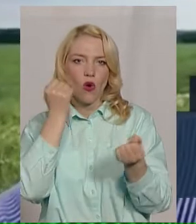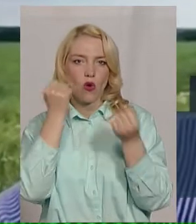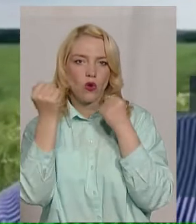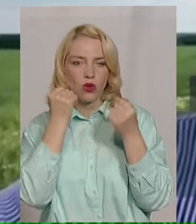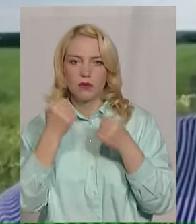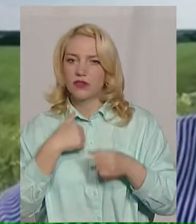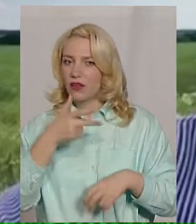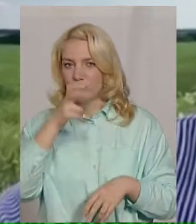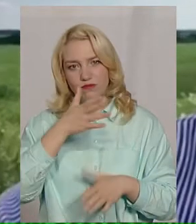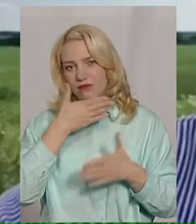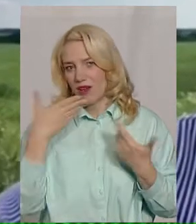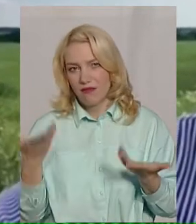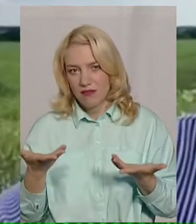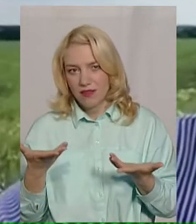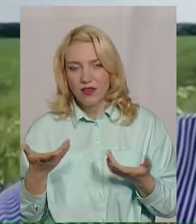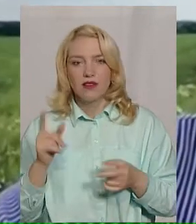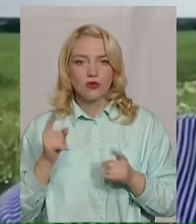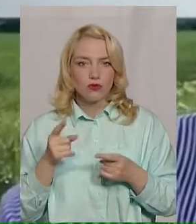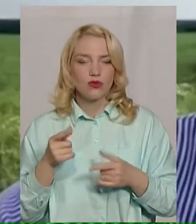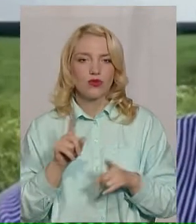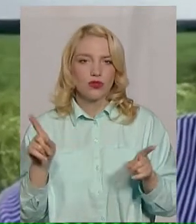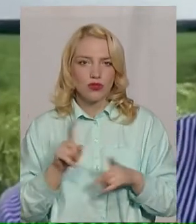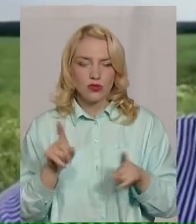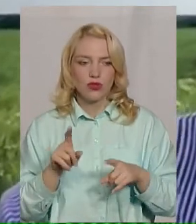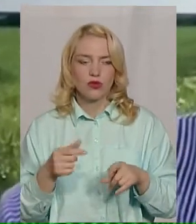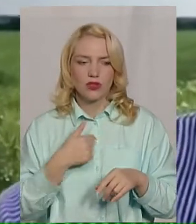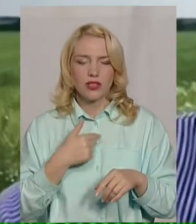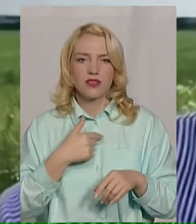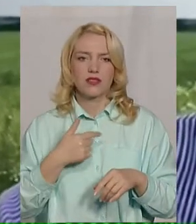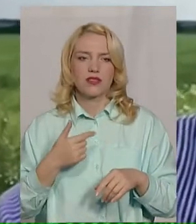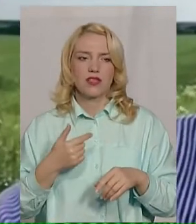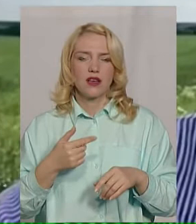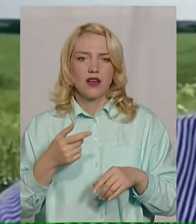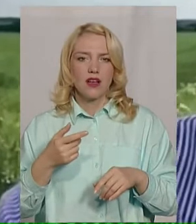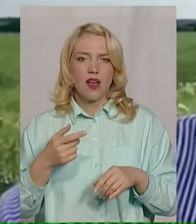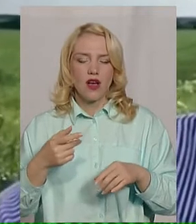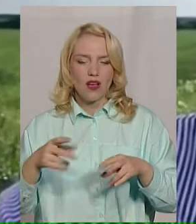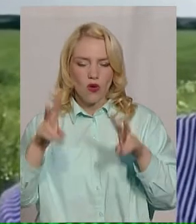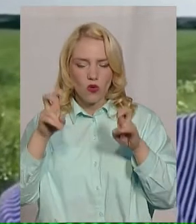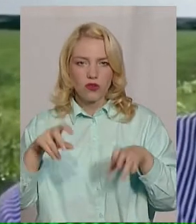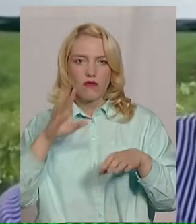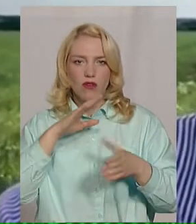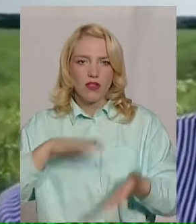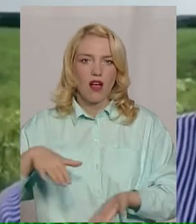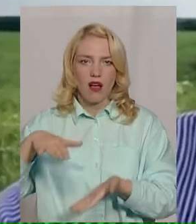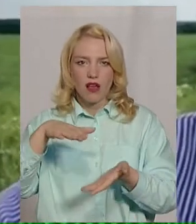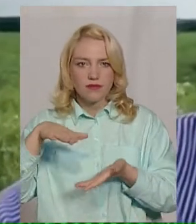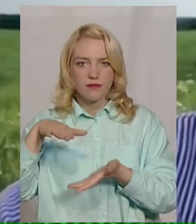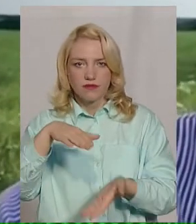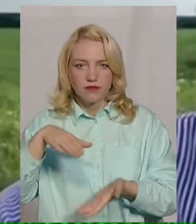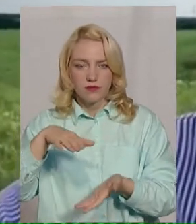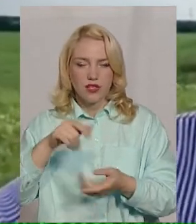надігували, тому що особливо в Незовині, де у нас в постійній культури стояла вода, і вона